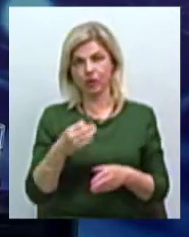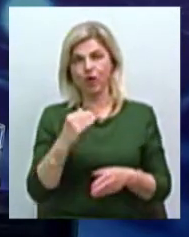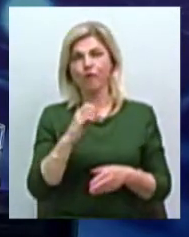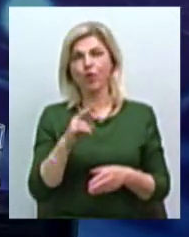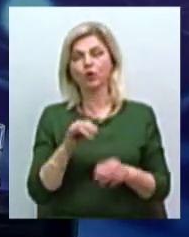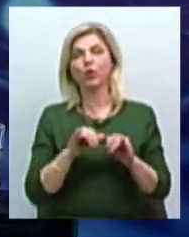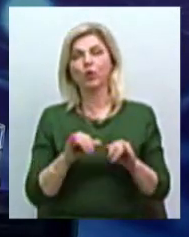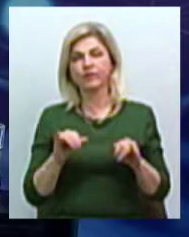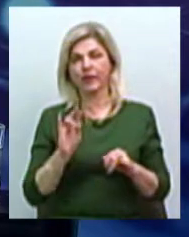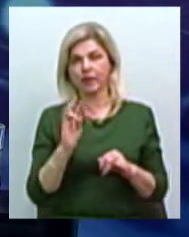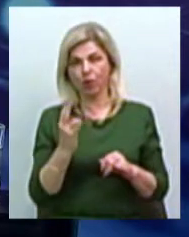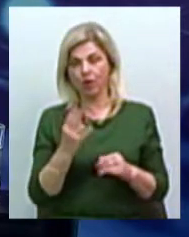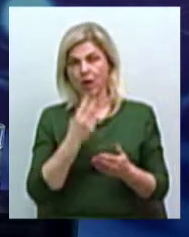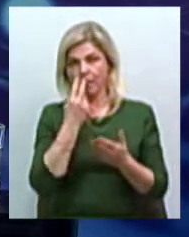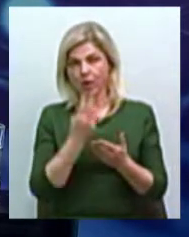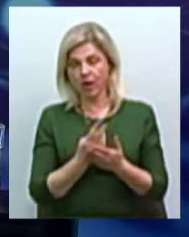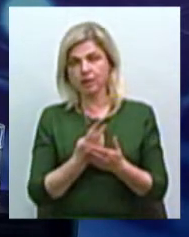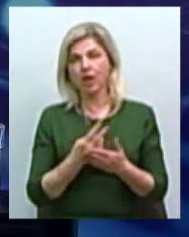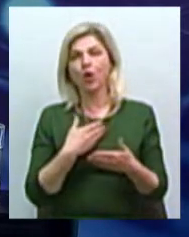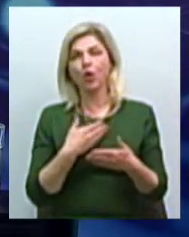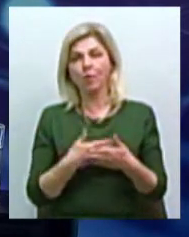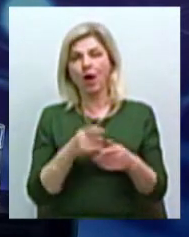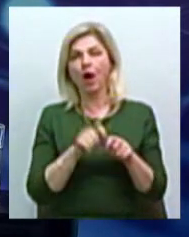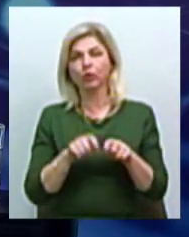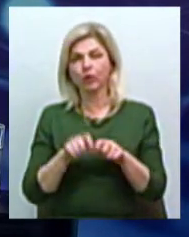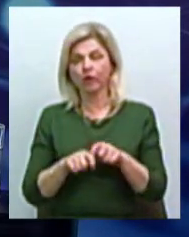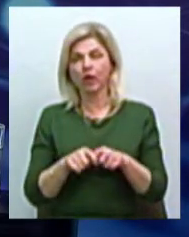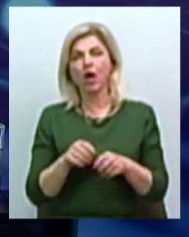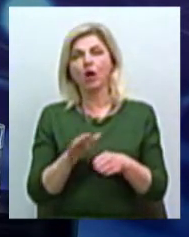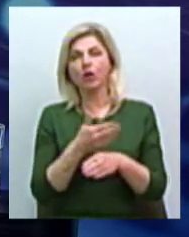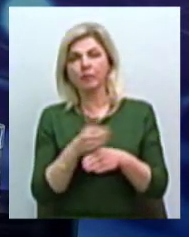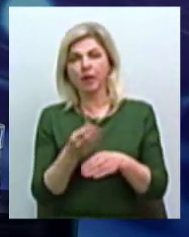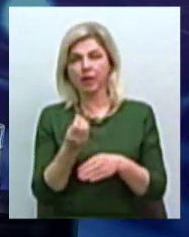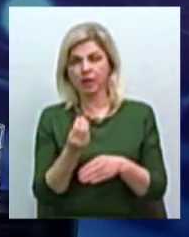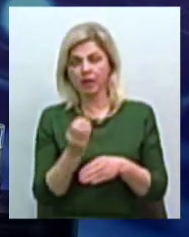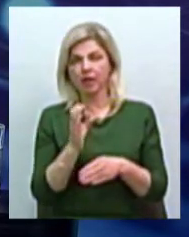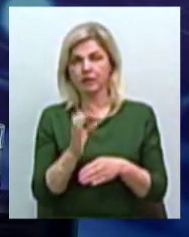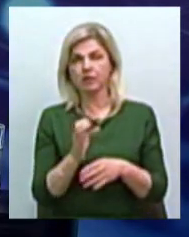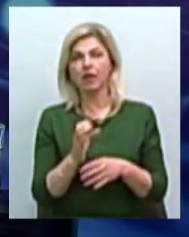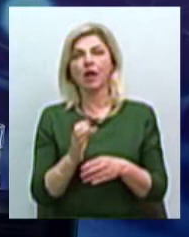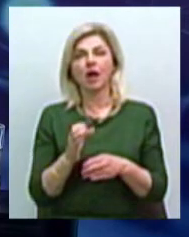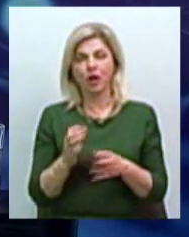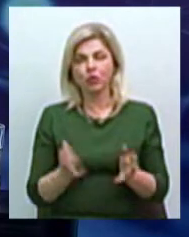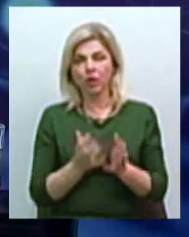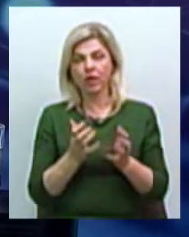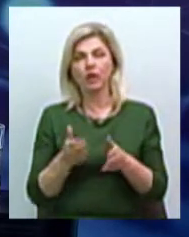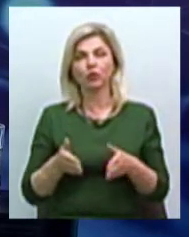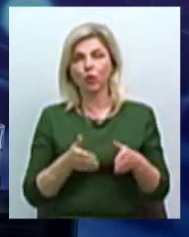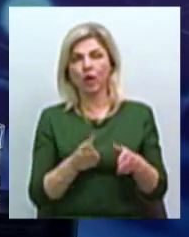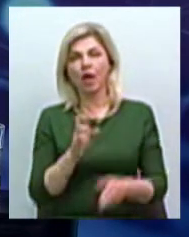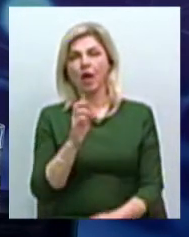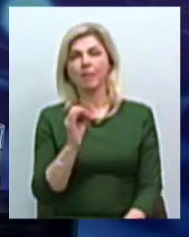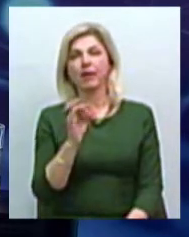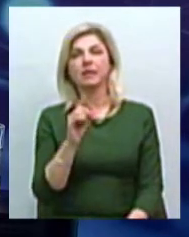презентував результати громадського аудиту ефективності розпорядників коштів з утримання автомобільних доріг у Березанській та